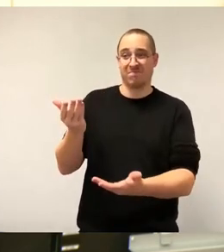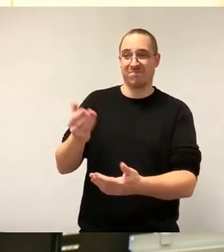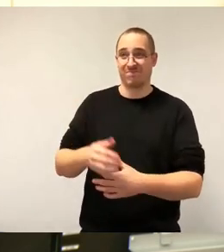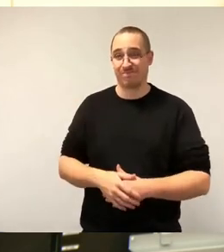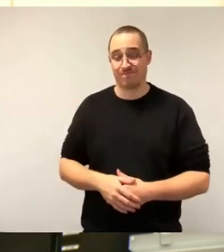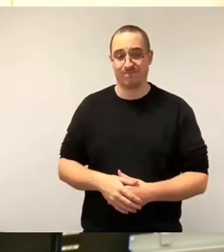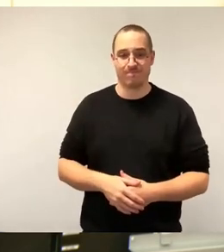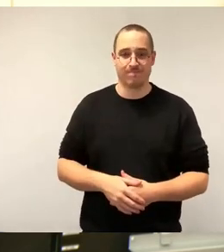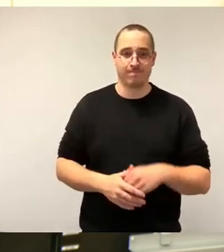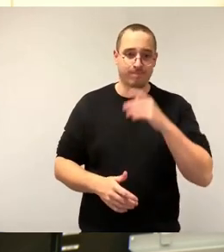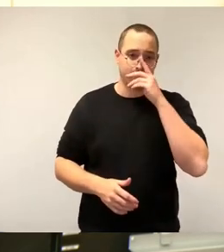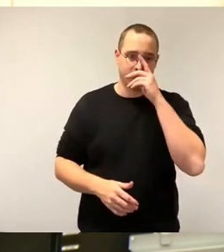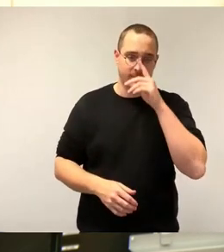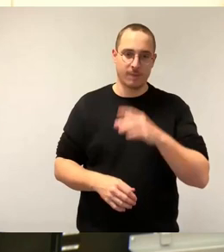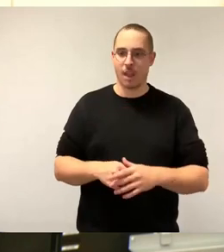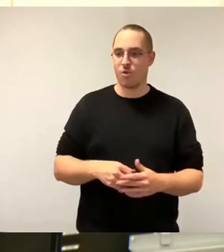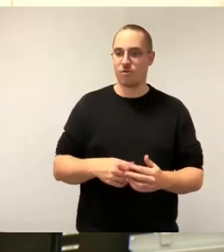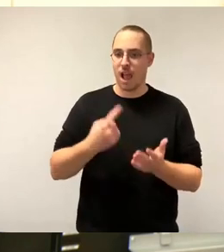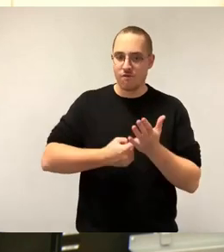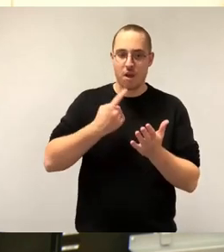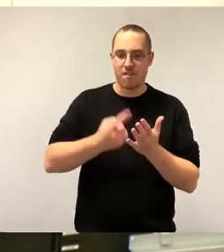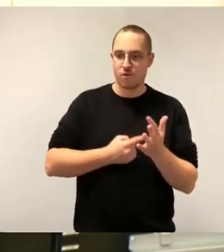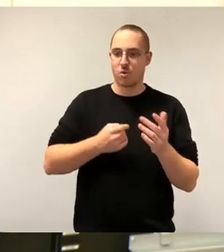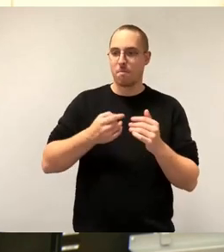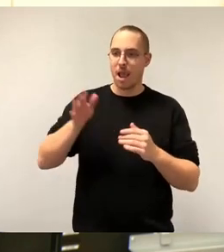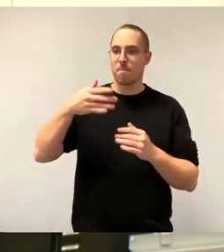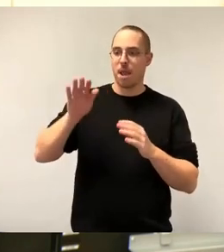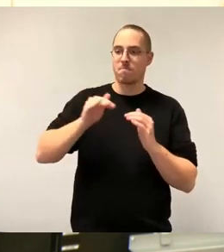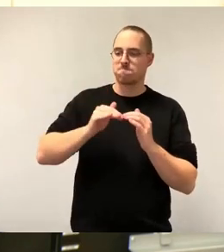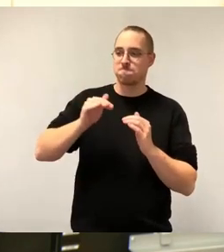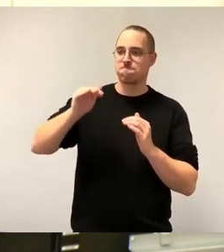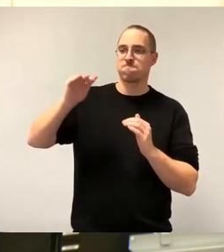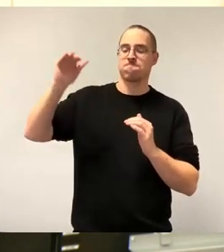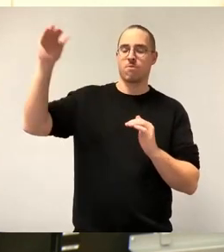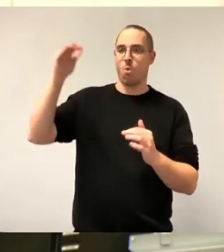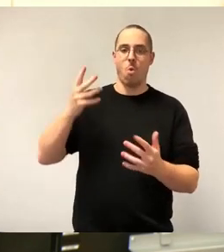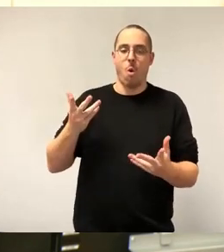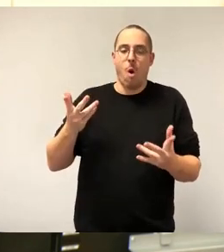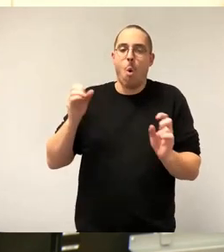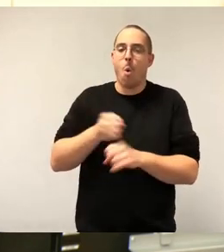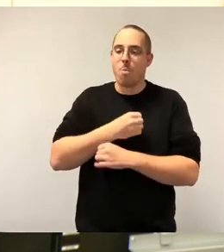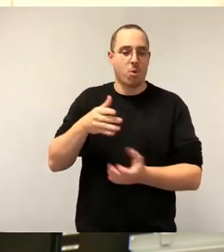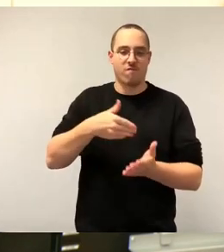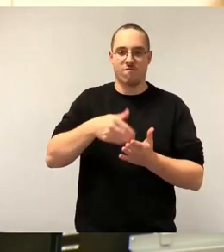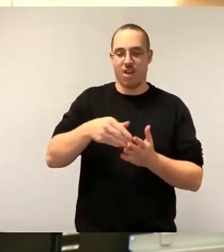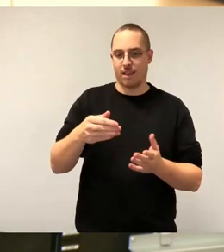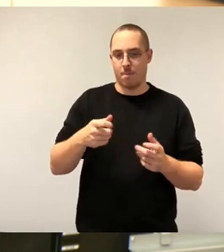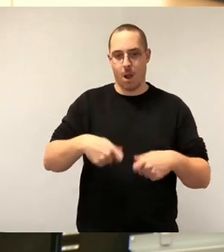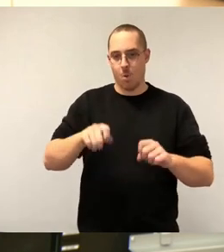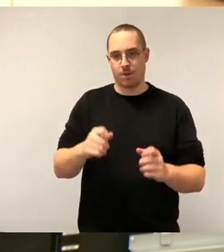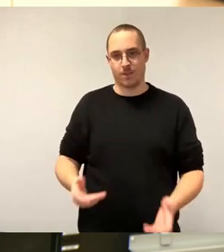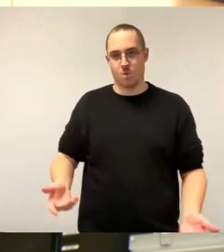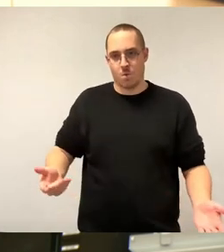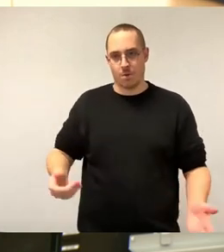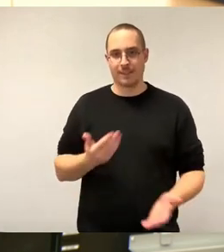die dauernd steigenden Anforderungen, die machen es eigentlich fast unmöglich, noch in irgendeiner bezahlbaren Weise zu bauen. Sind wir in der Situation, wo wir sagen